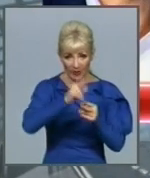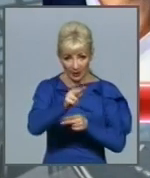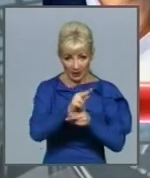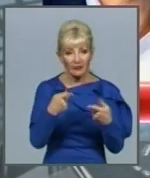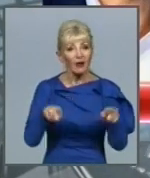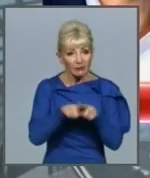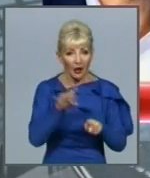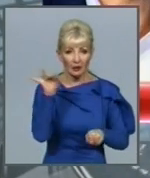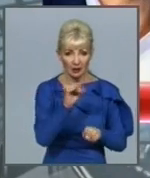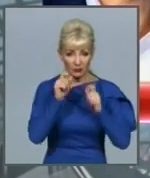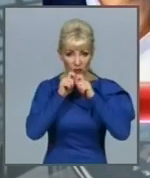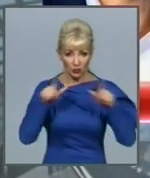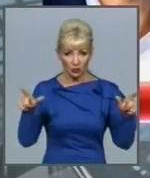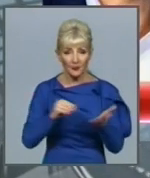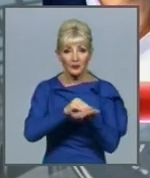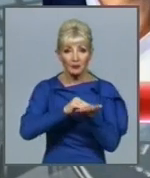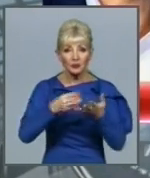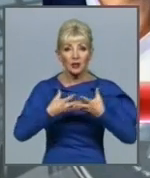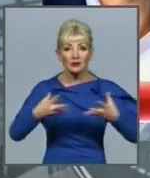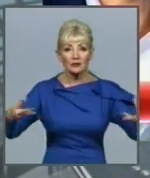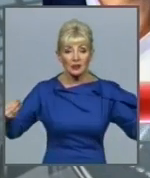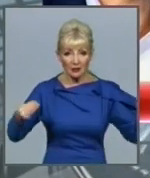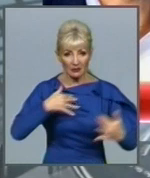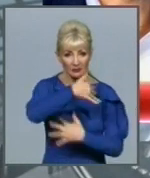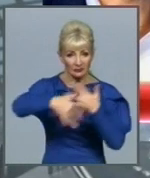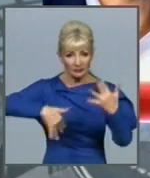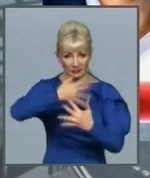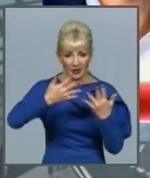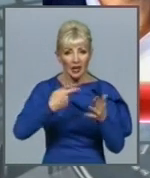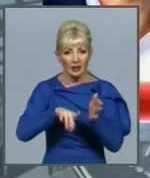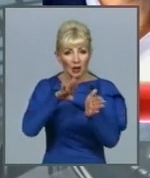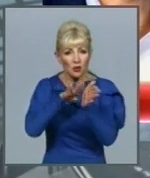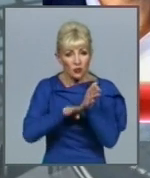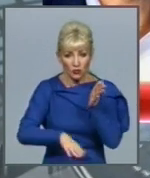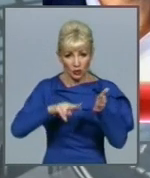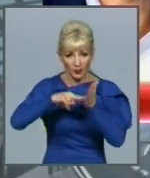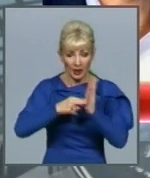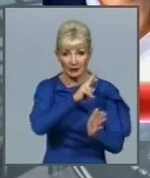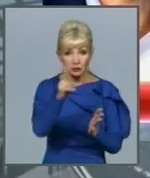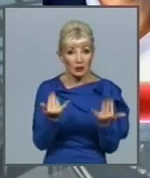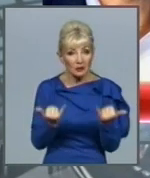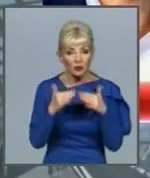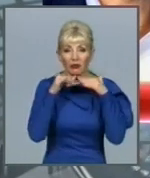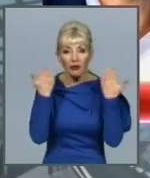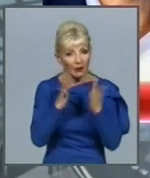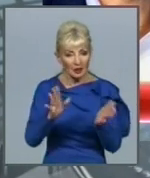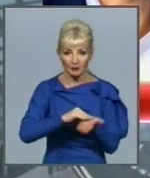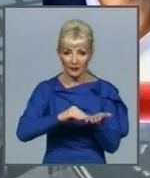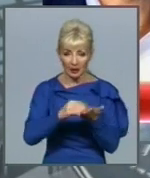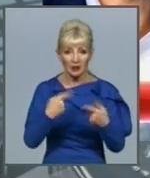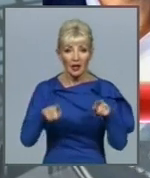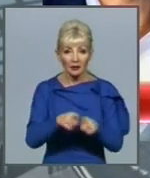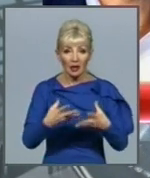Повторення весняного локдауну – найгірший сценарій, якого ніхто сьогодні не хоче допустити. Так, весну освітяни